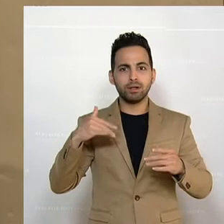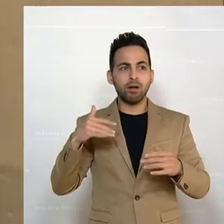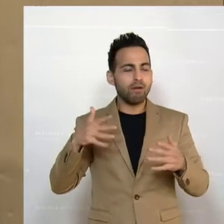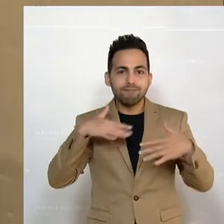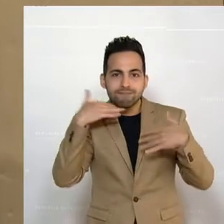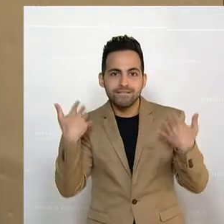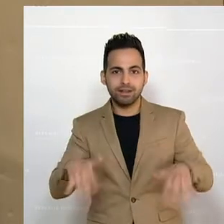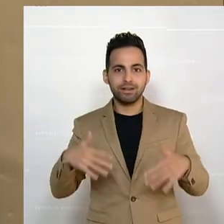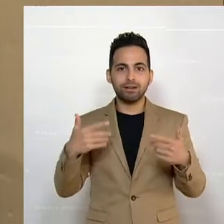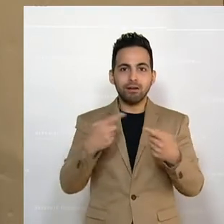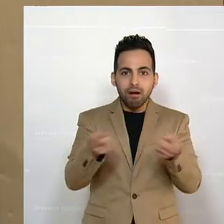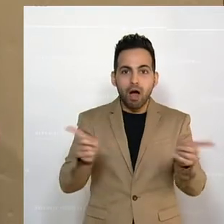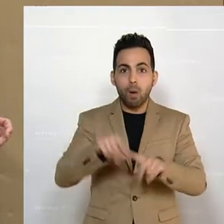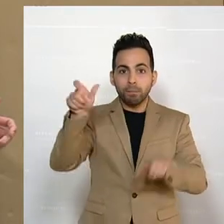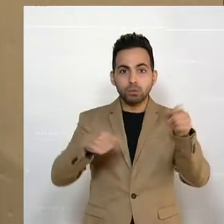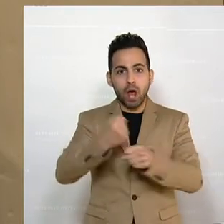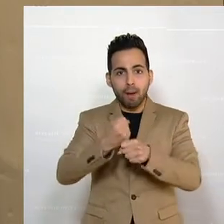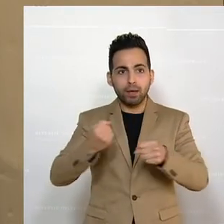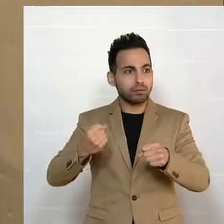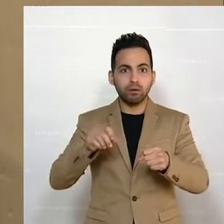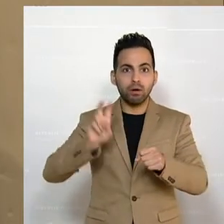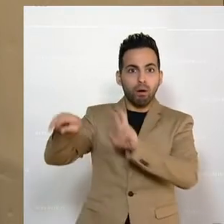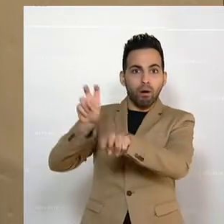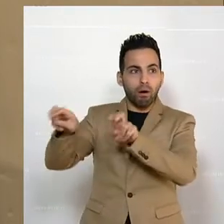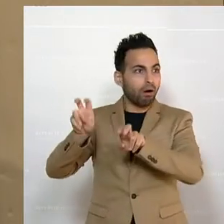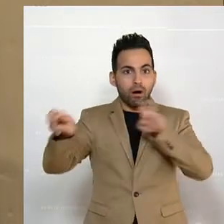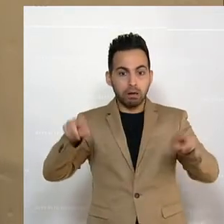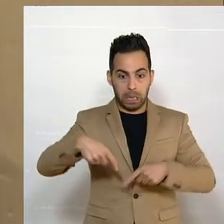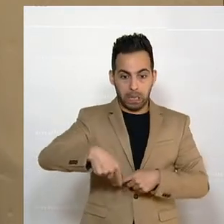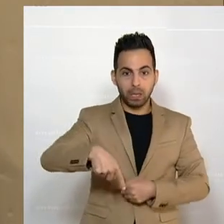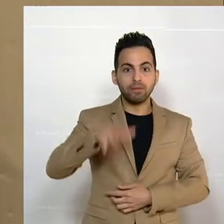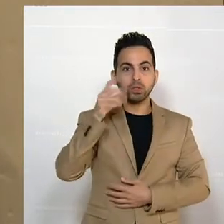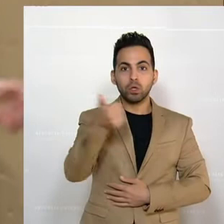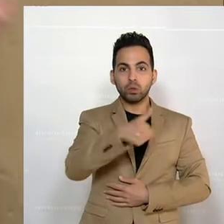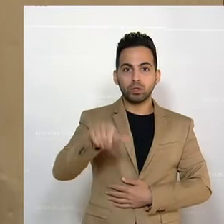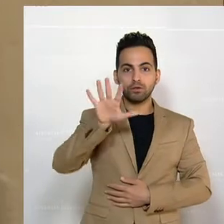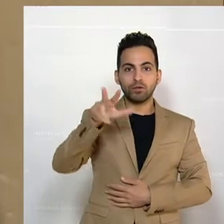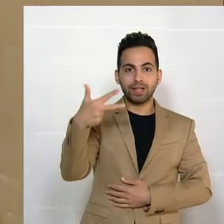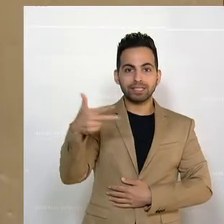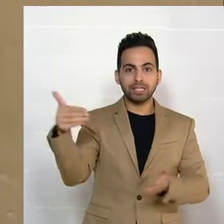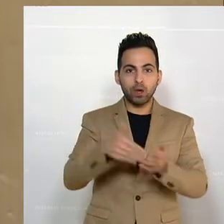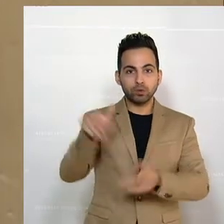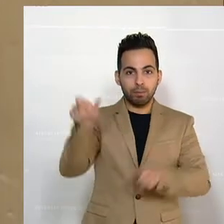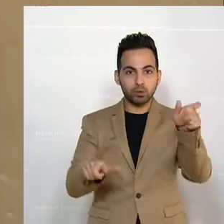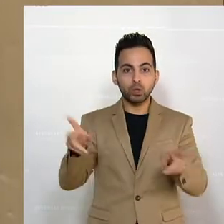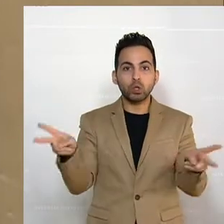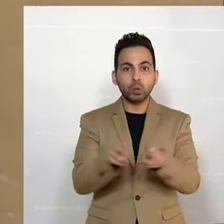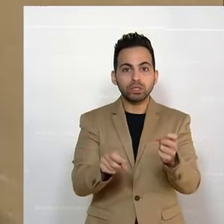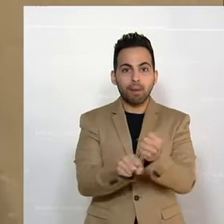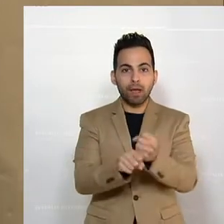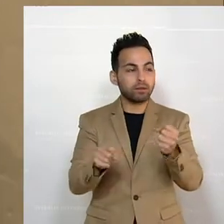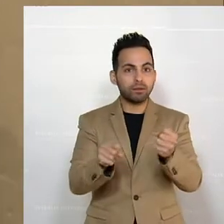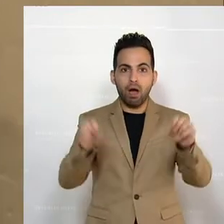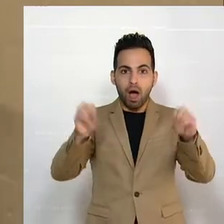Arbeitslosigkeit sinkt. In den nächsten Wochen kommen 135.000 Personen von der Kurzarbeit wieder in die